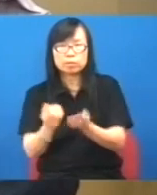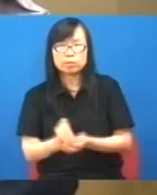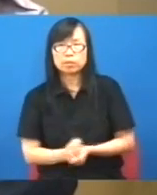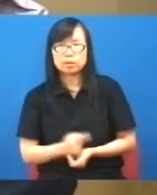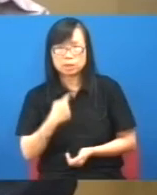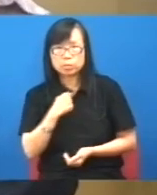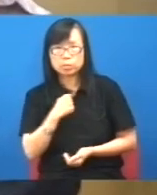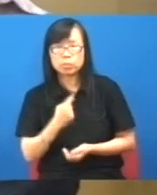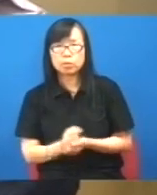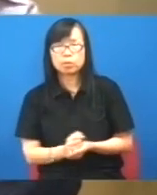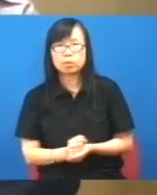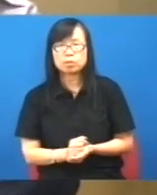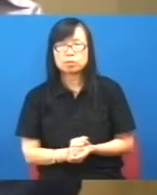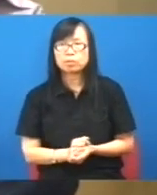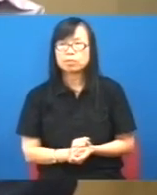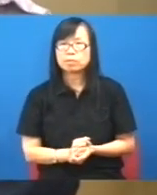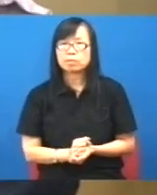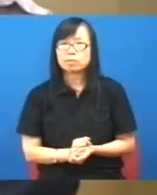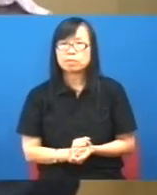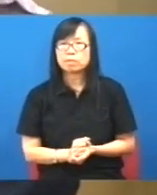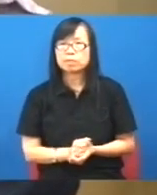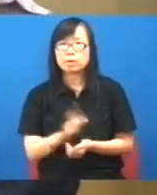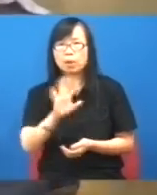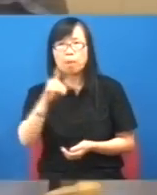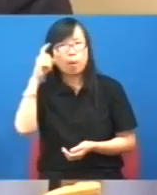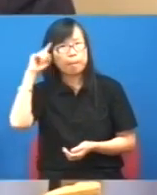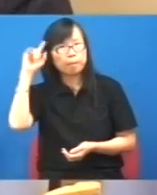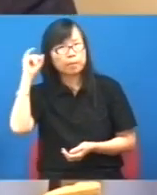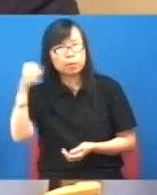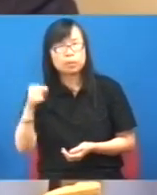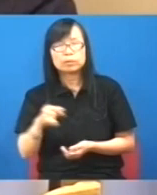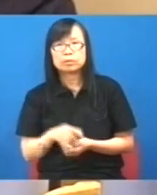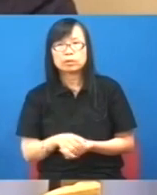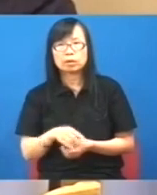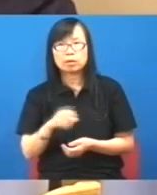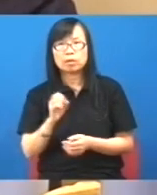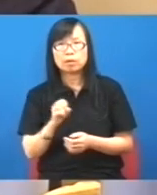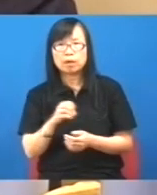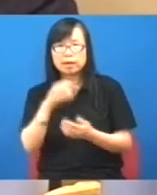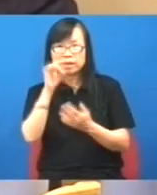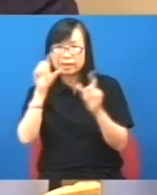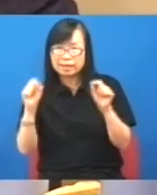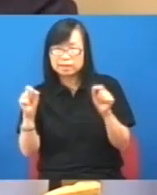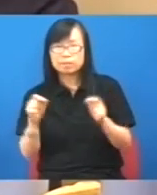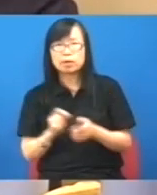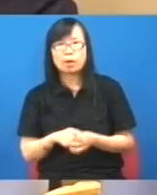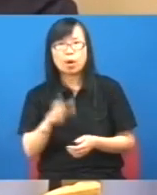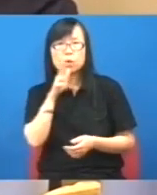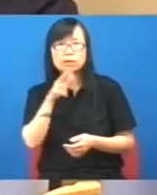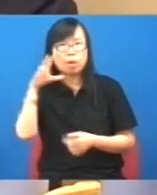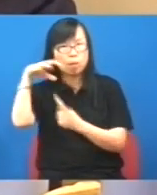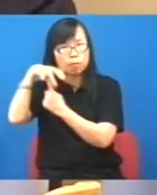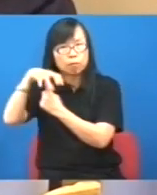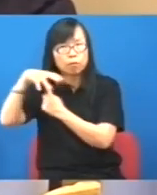一個有市井之徒或者一個教授但是張英生他沒有想另一件事他的推論當然他就是張建築的推論